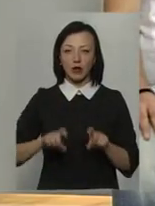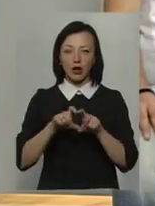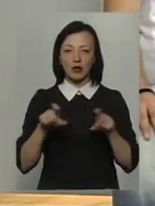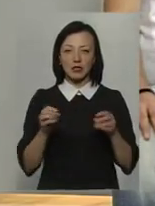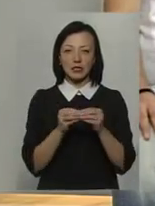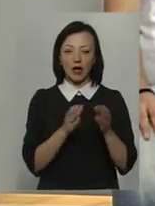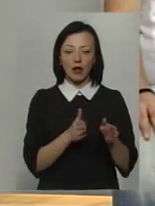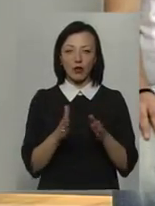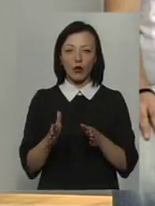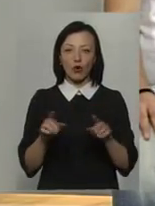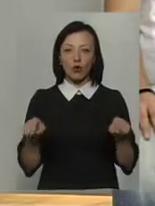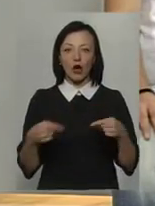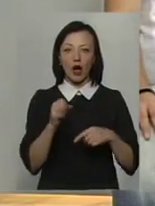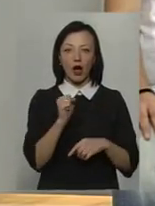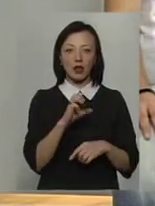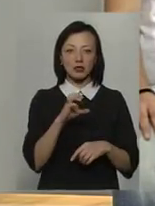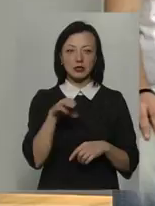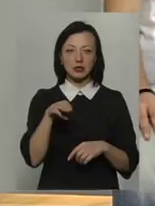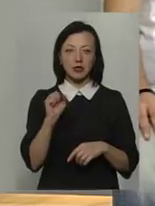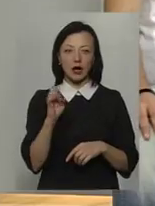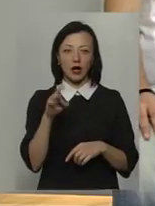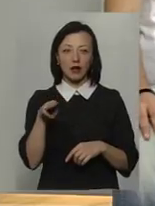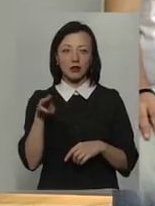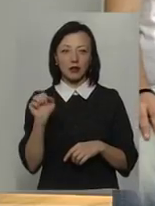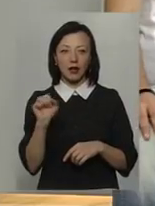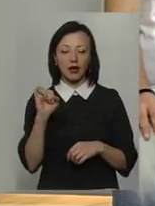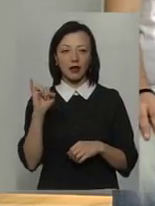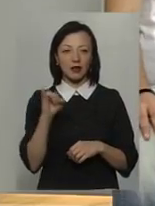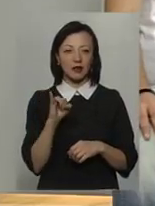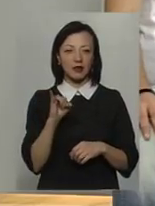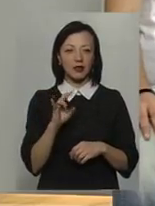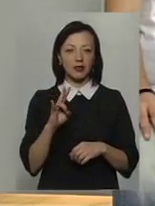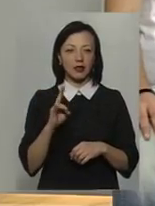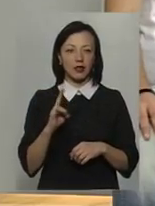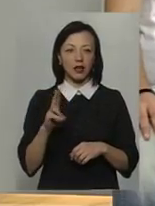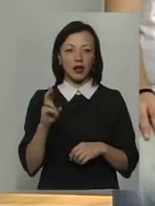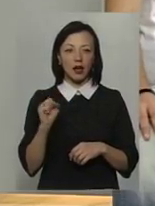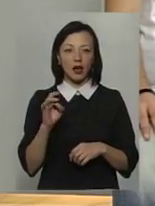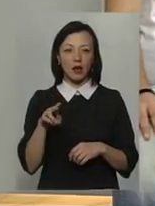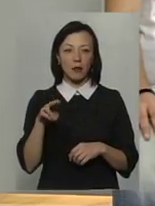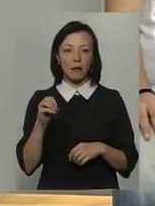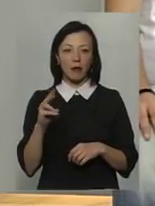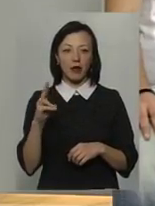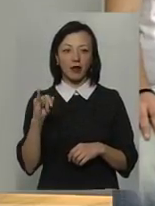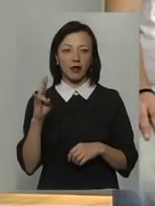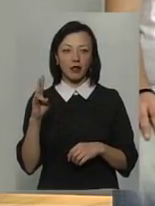розвитку «Астарта» та Наталія Карпекіна, член